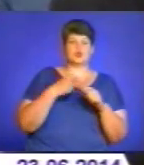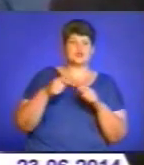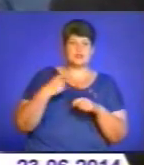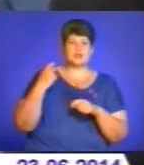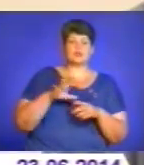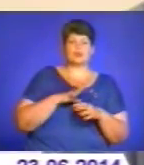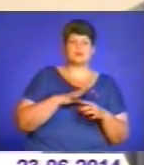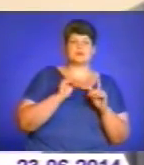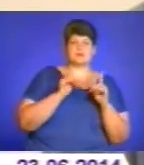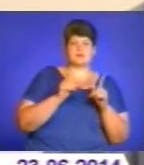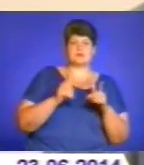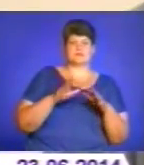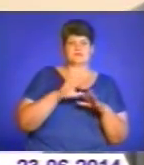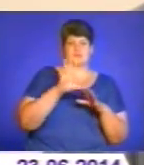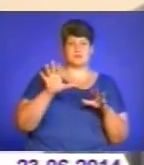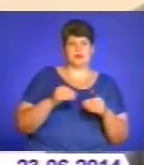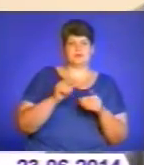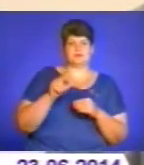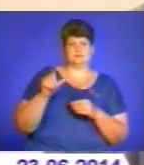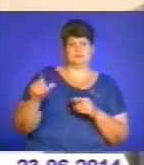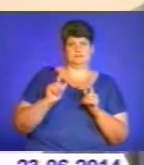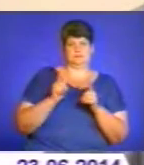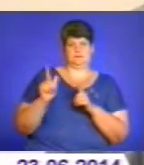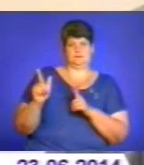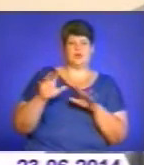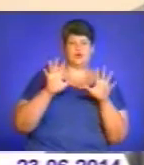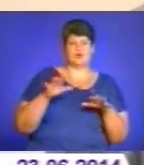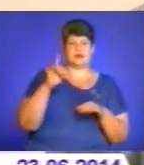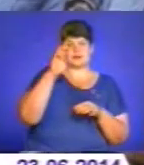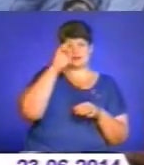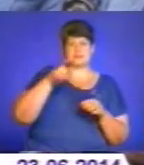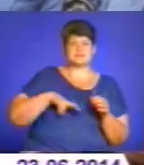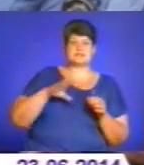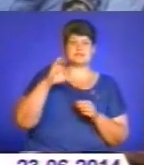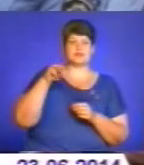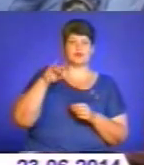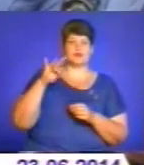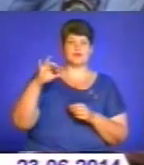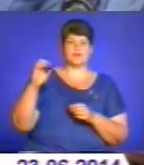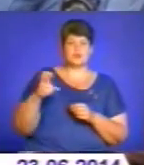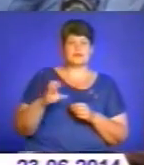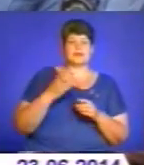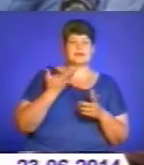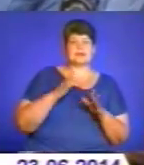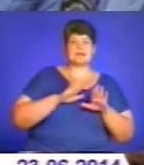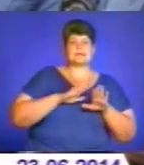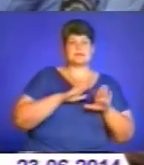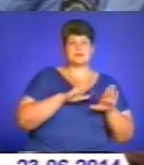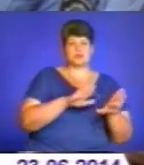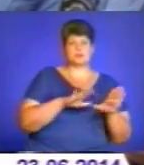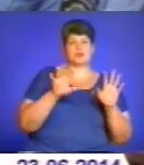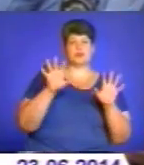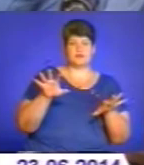місцевою владою, громадськими організаціями та активістами. Голова райдержадміністрації Андрій Сторійвус та заступник голови райради Роман Наконечний